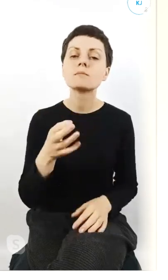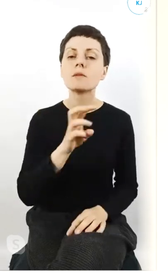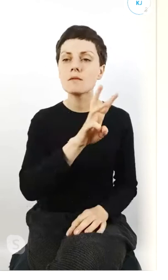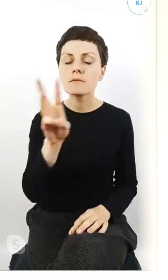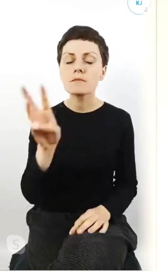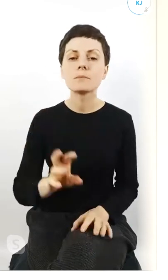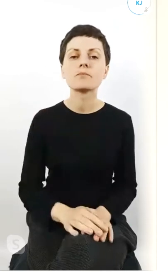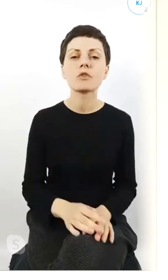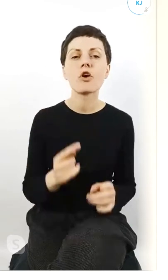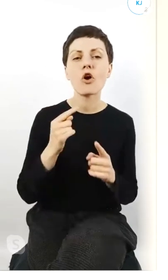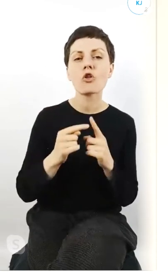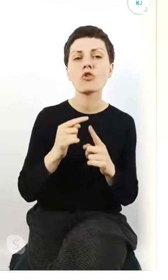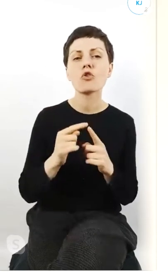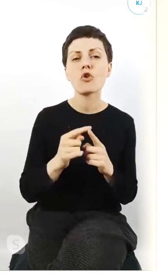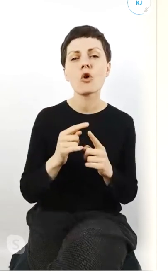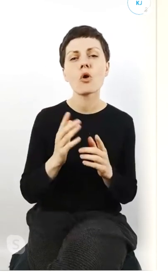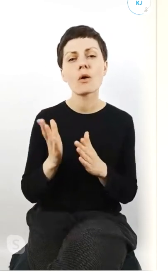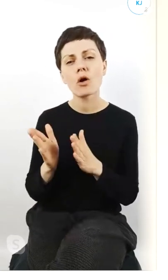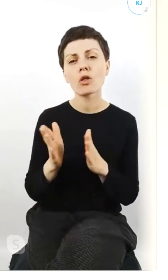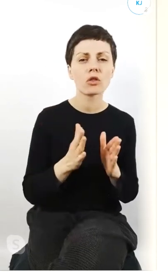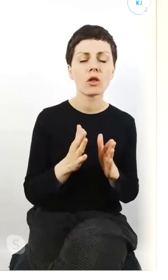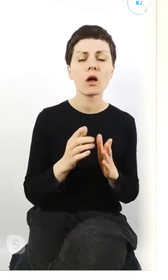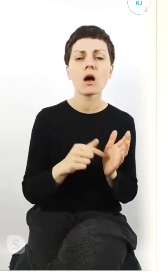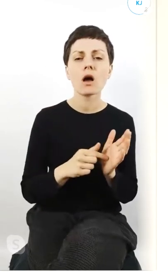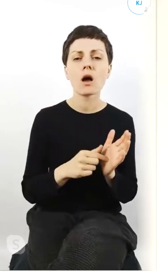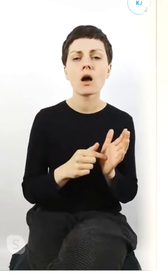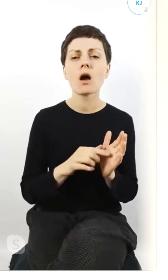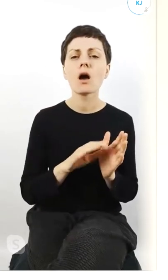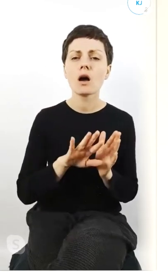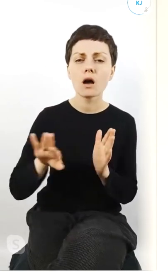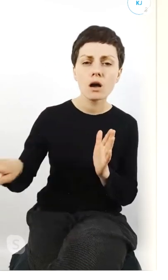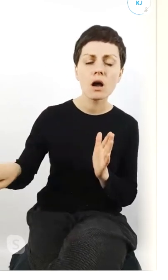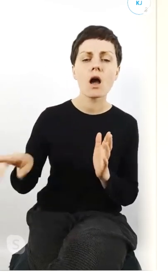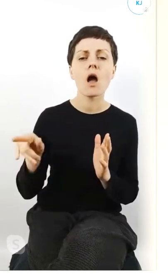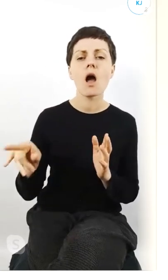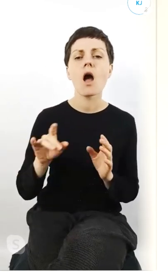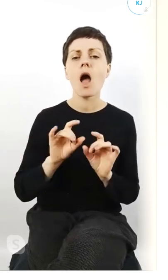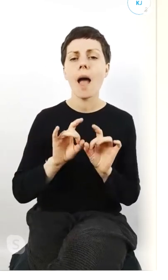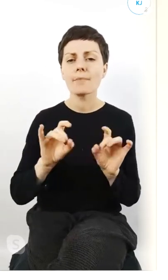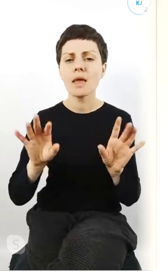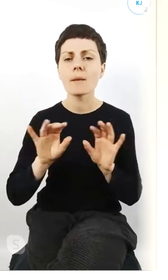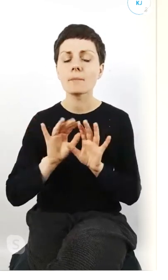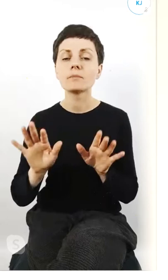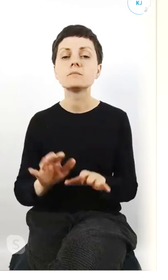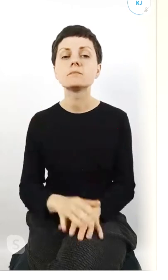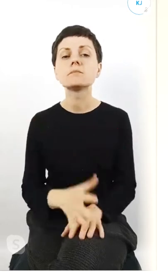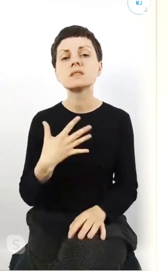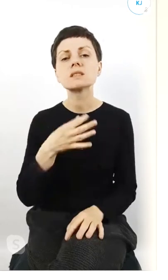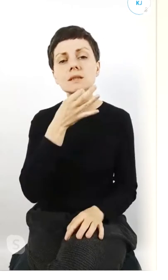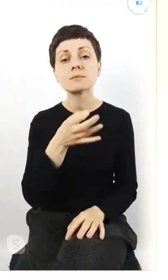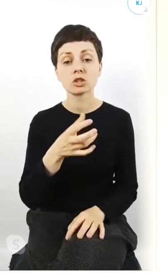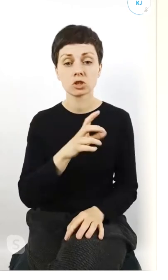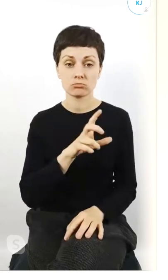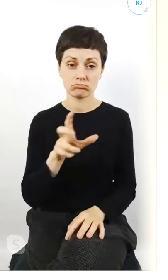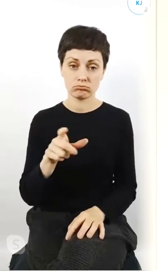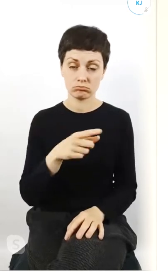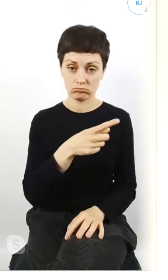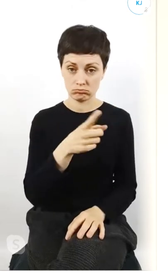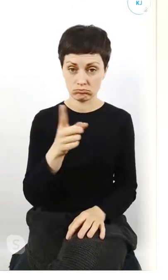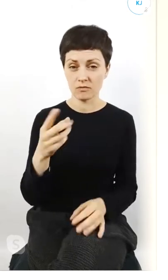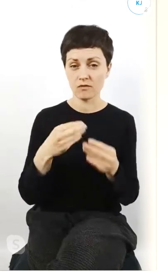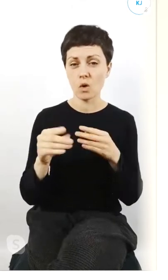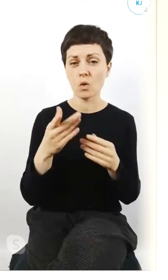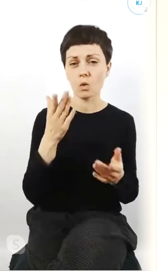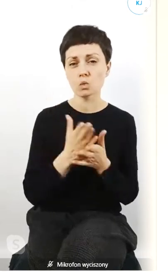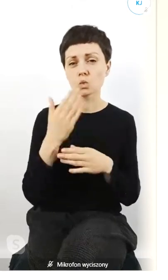troszkę odchodząc od samej epidemii wirusa, czy większość z was już niedługo